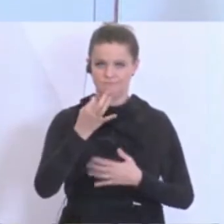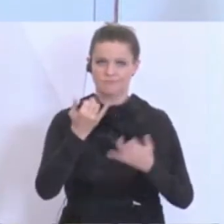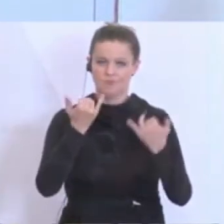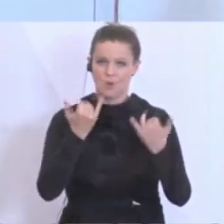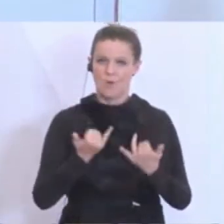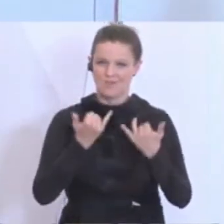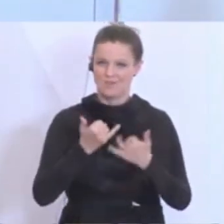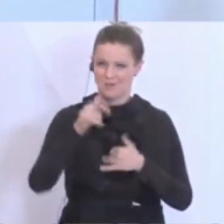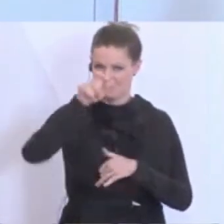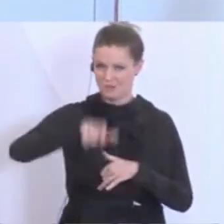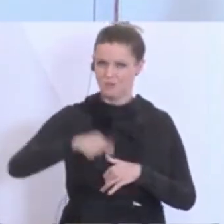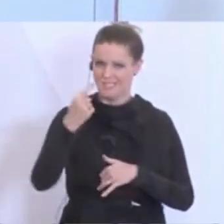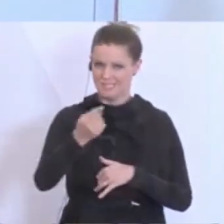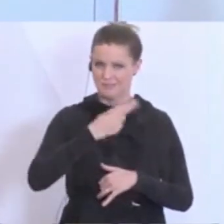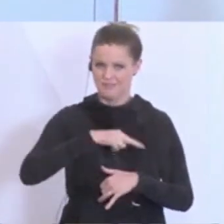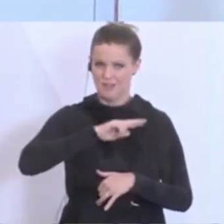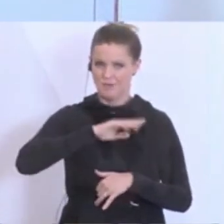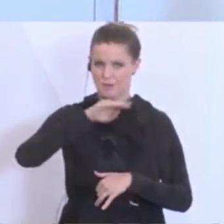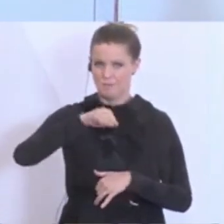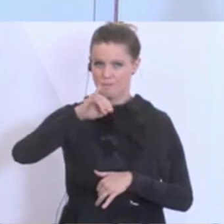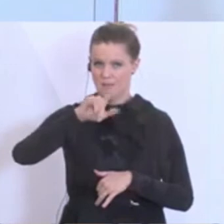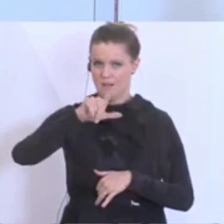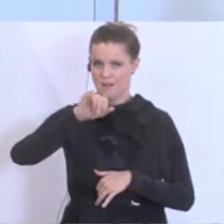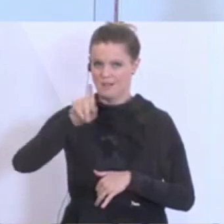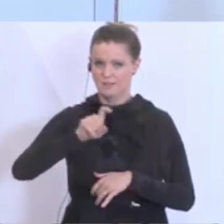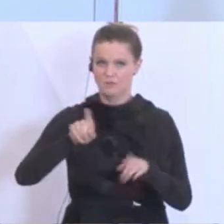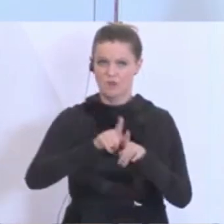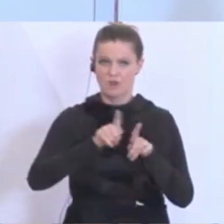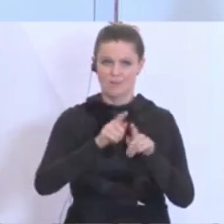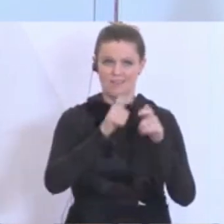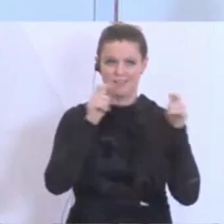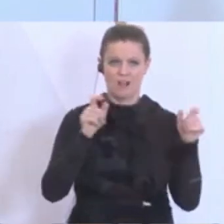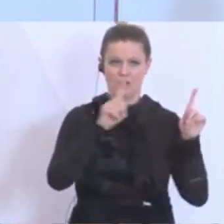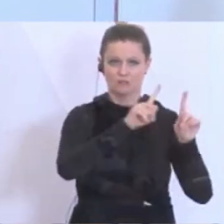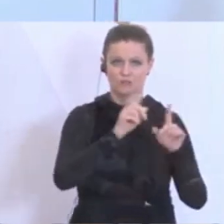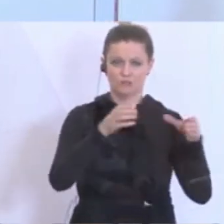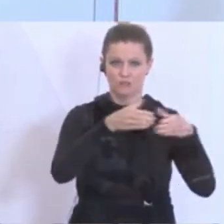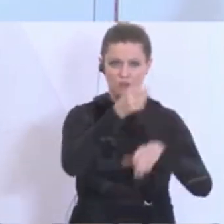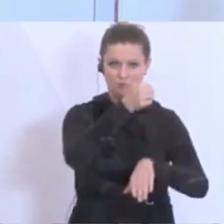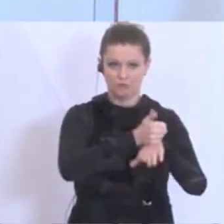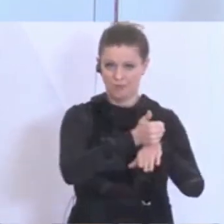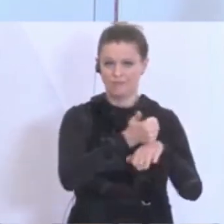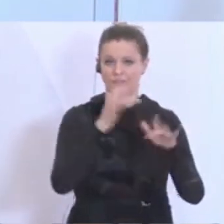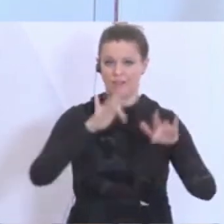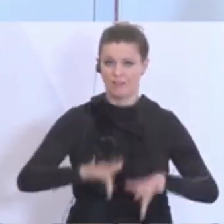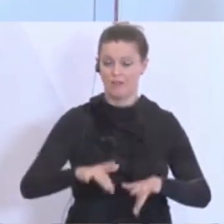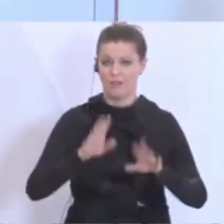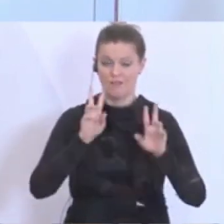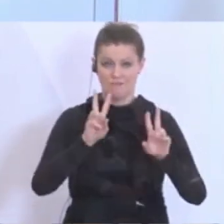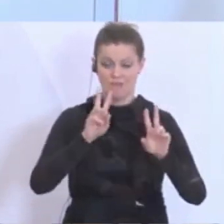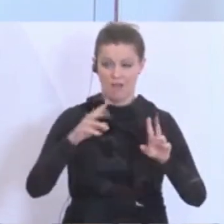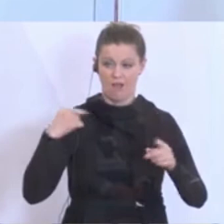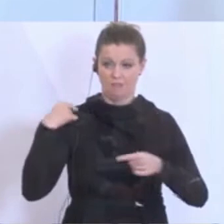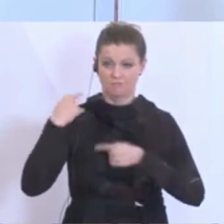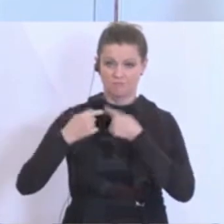Milizbeauftragten, mit unserem Generalstabschef an dieser Stelle stehe, ist geschichtsträchtig, weil wir am